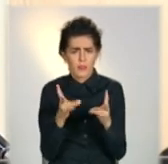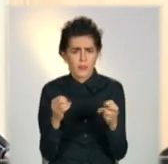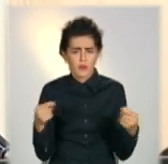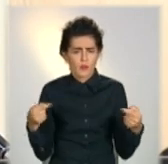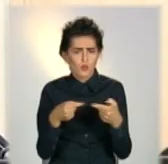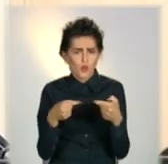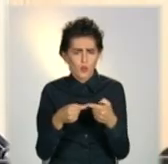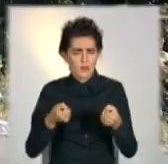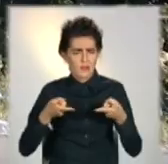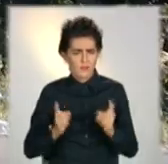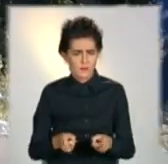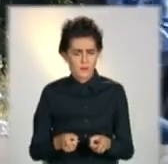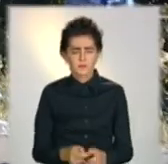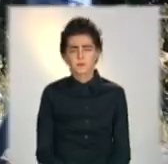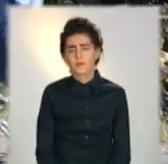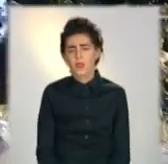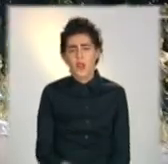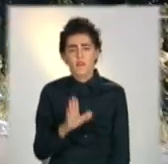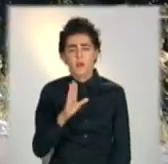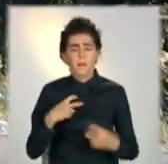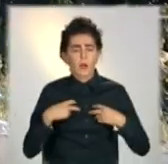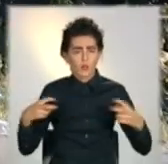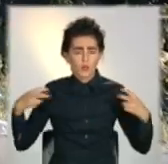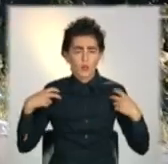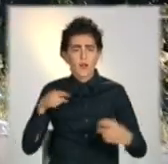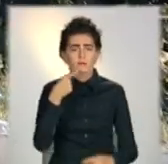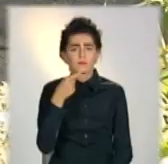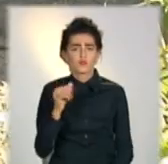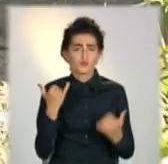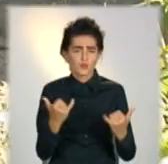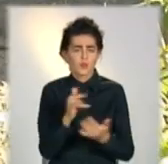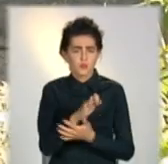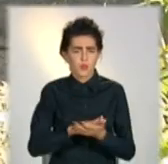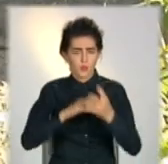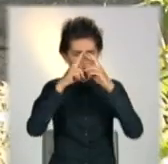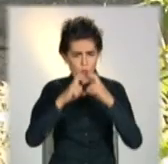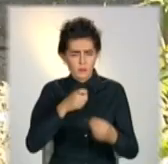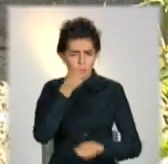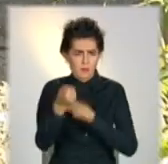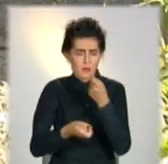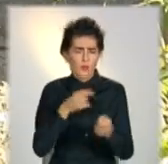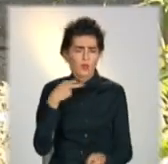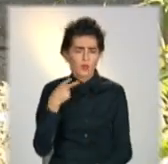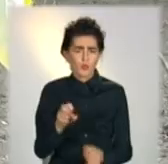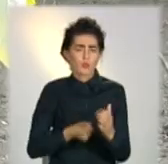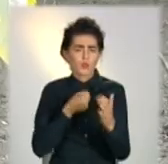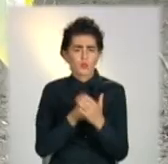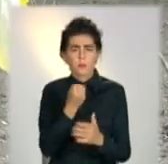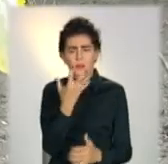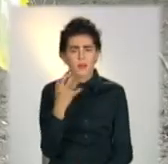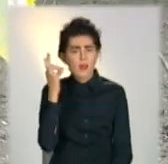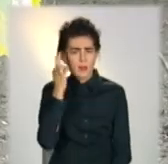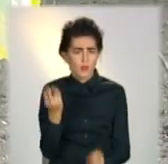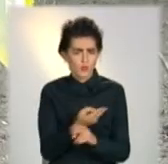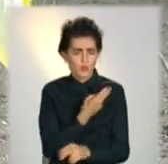відповідає дійсності. У прокуратурі, зазначаю, триває досудове розслідування. Затриманому загрожує до 15 років